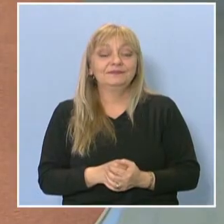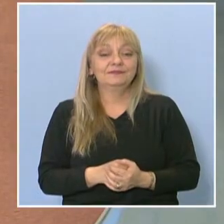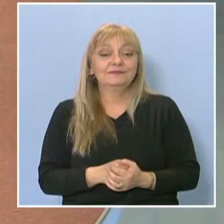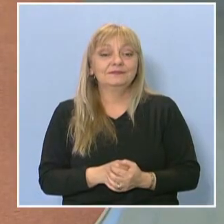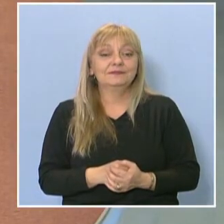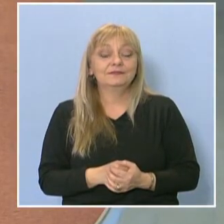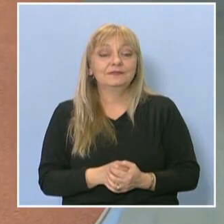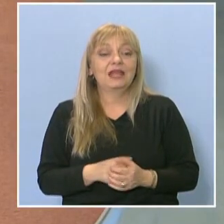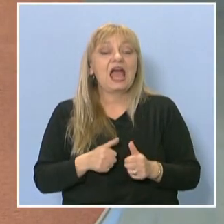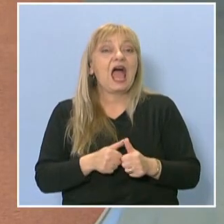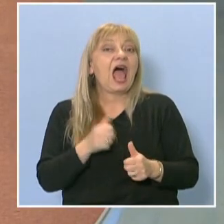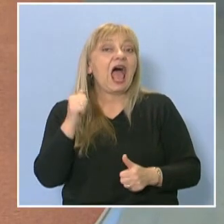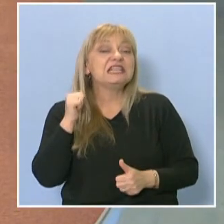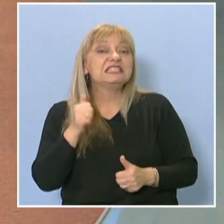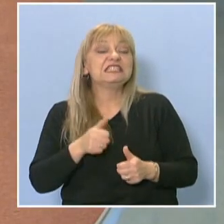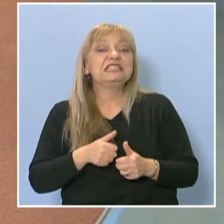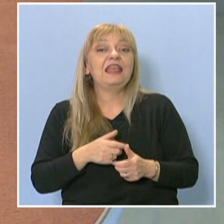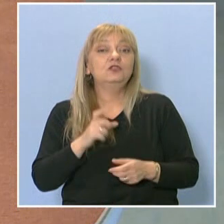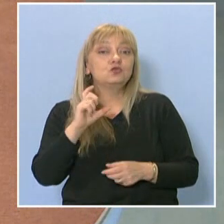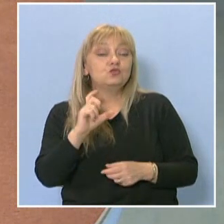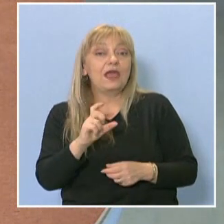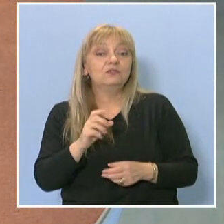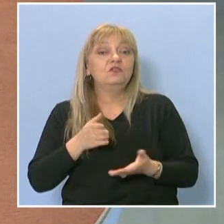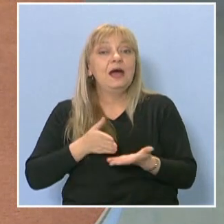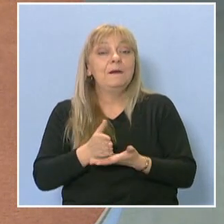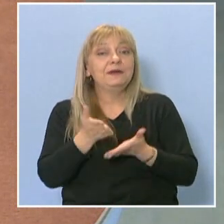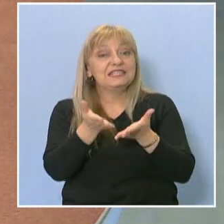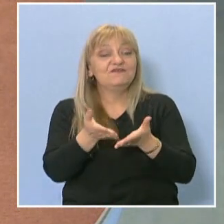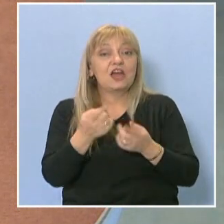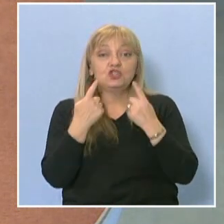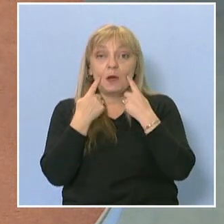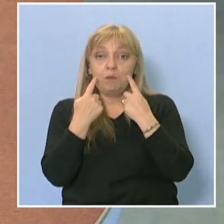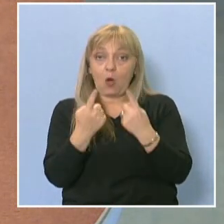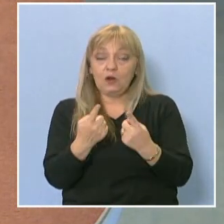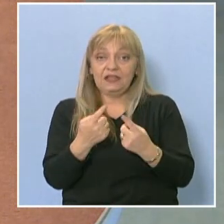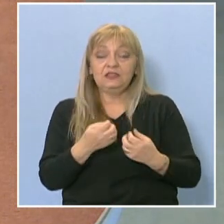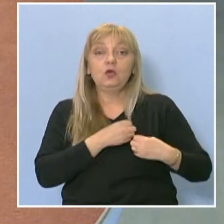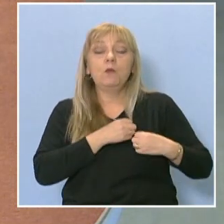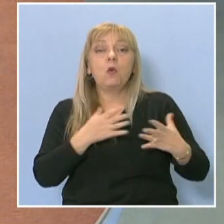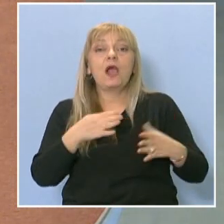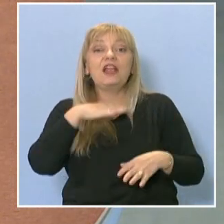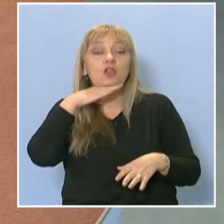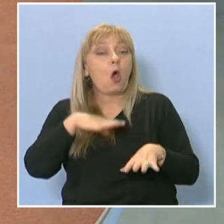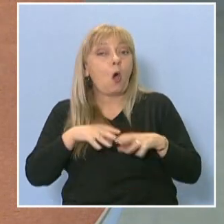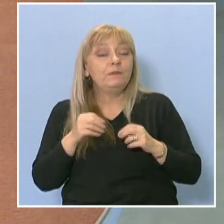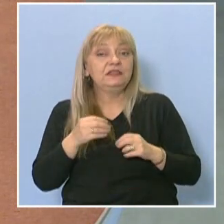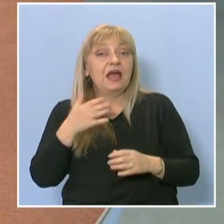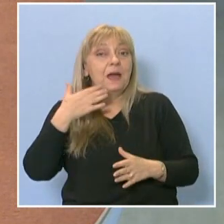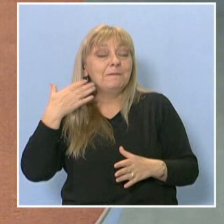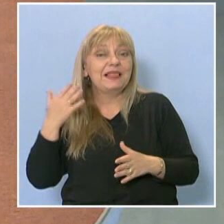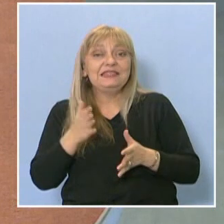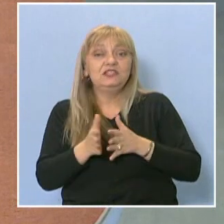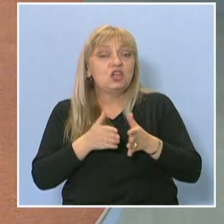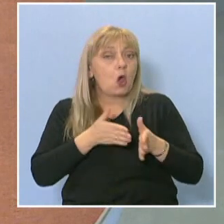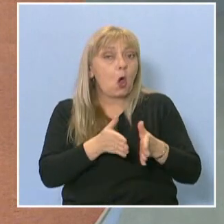Асистент Стоянова, през Вашия поглед и богат опит, младите хора насочват